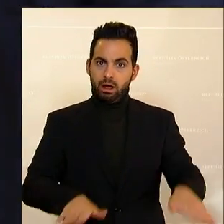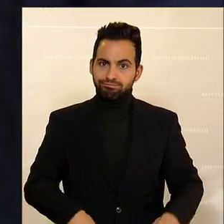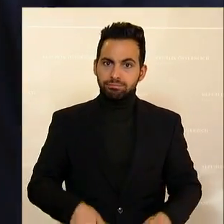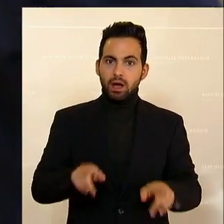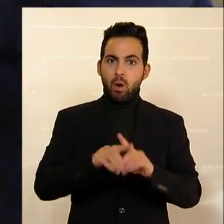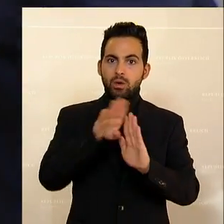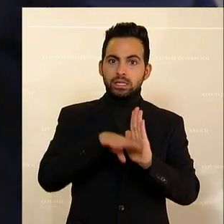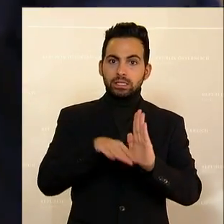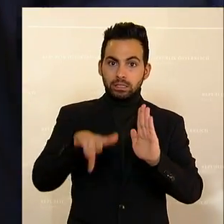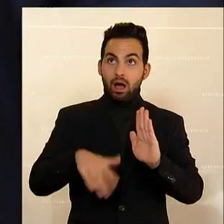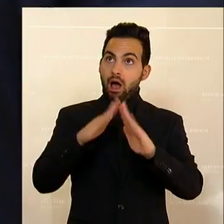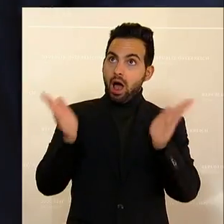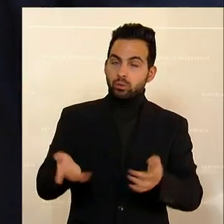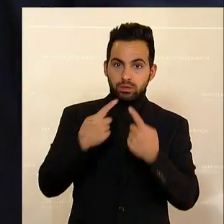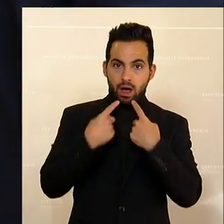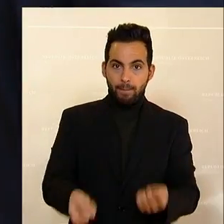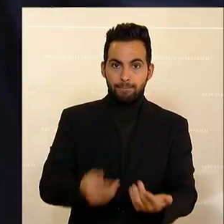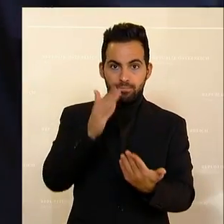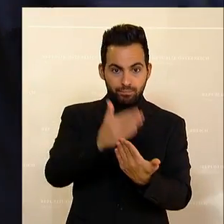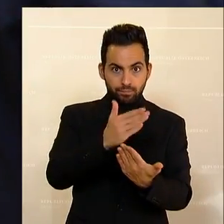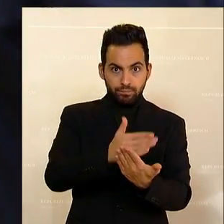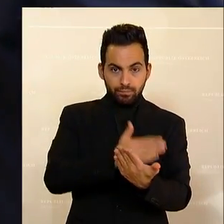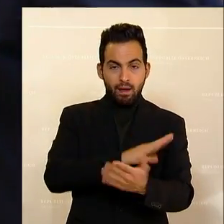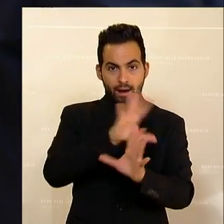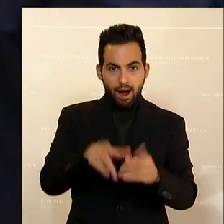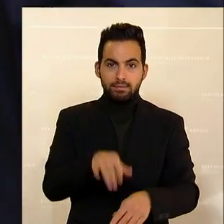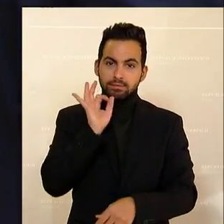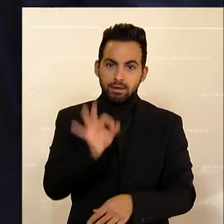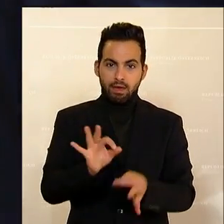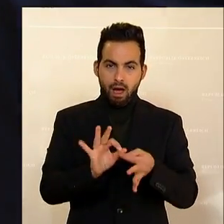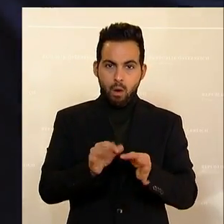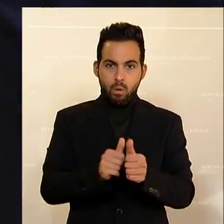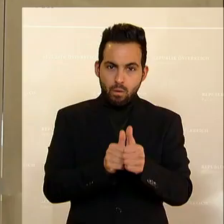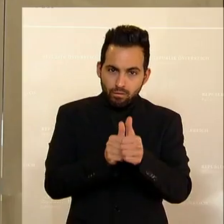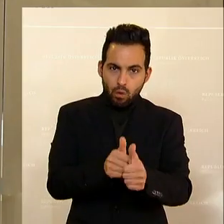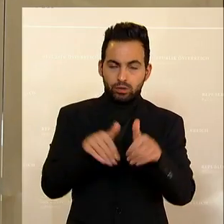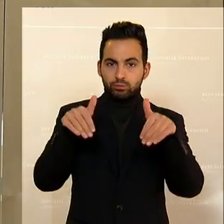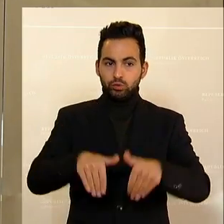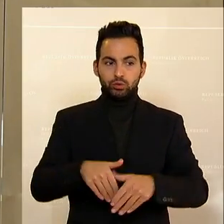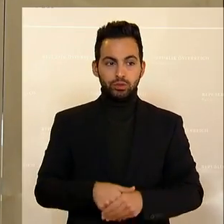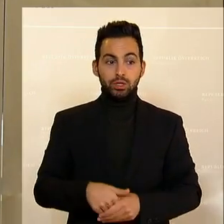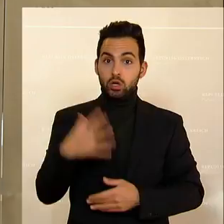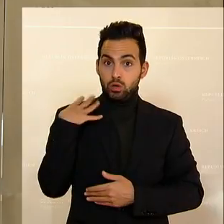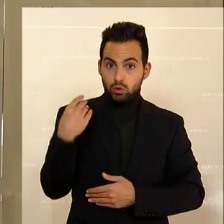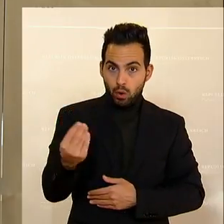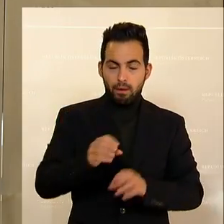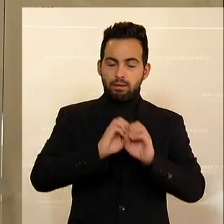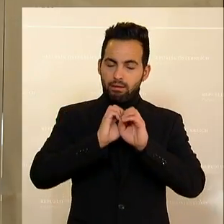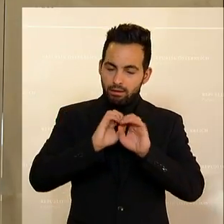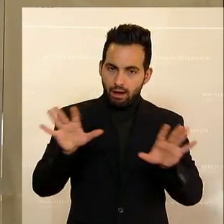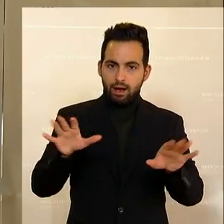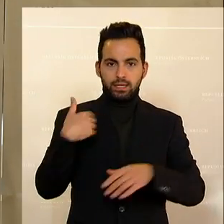Gesetze dieses Hauses, Punkt, Beistrich einzuhalten. Ich werde das noch einmal ganz,